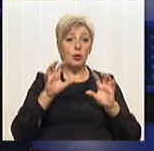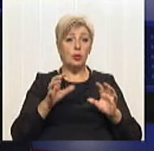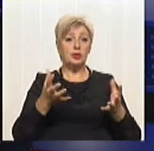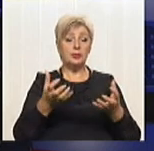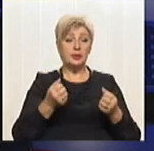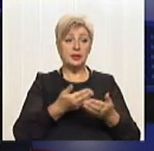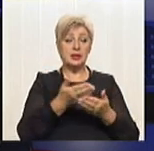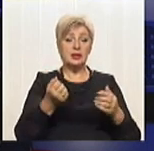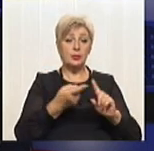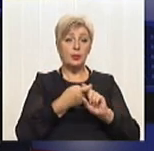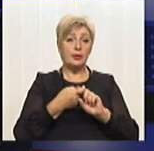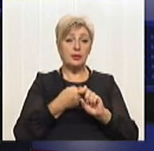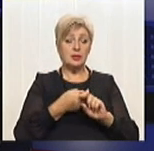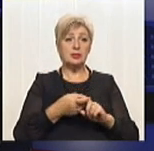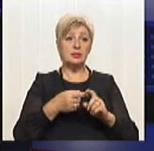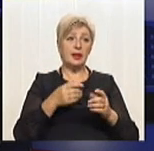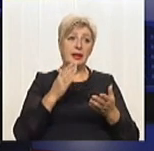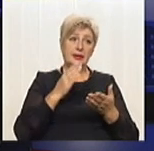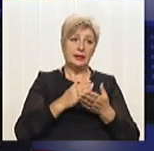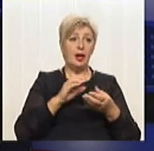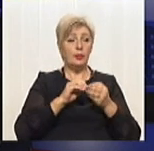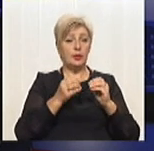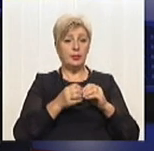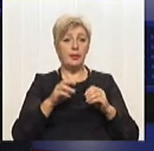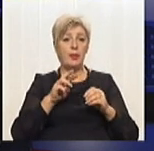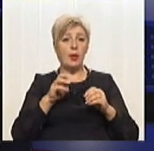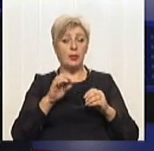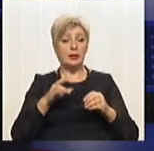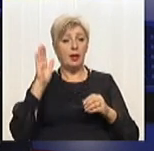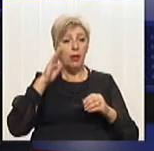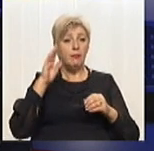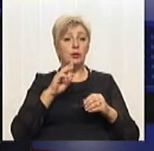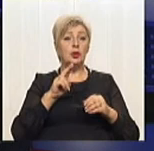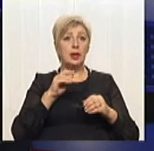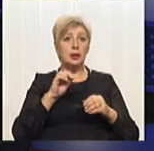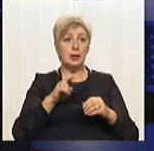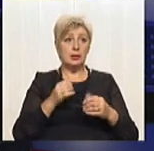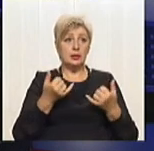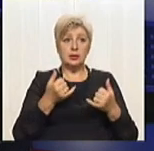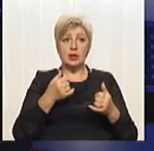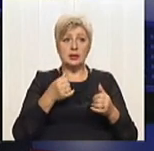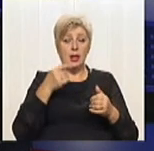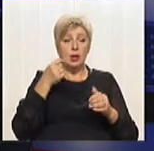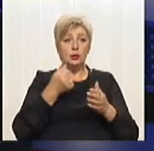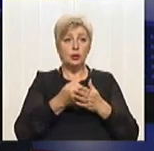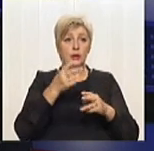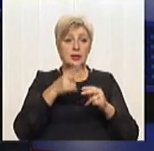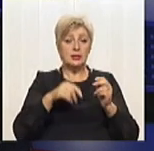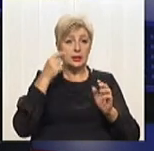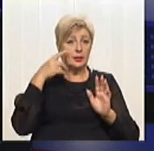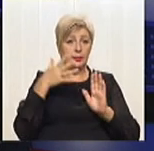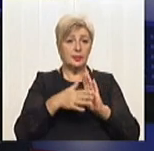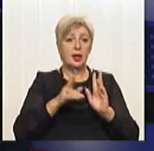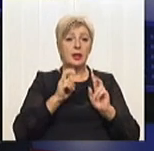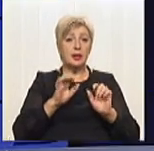проблемні моменти, бо водоканали, наприклад, зараз, в принципі, не розуміють до кінця, як їм рухати ці